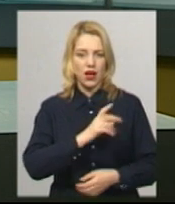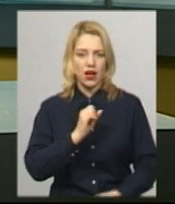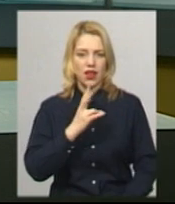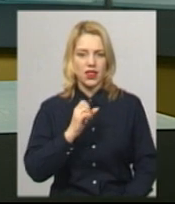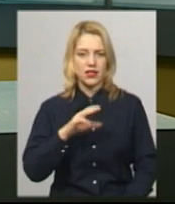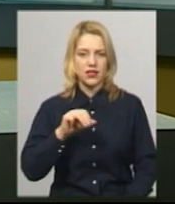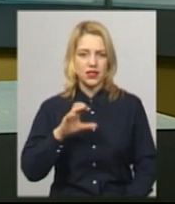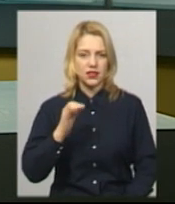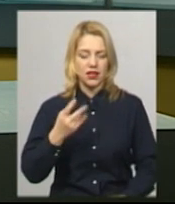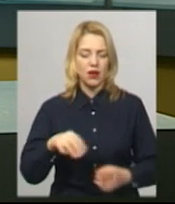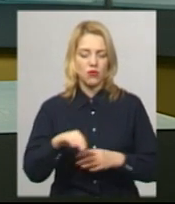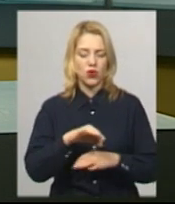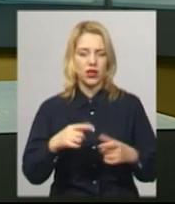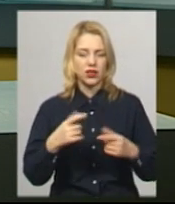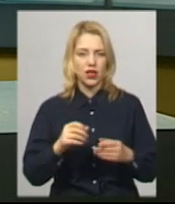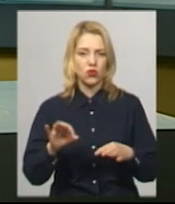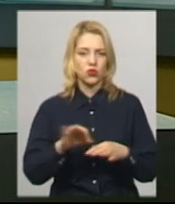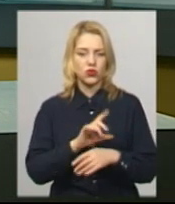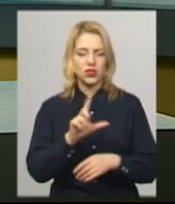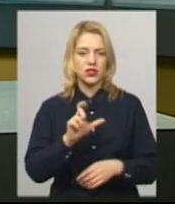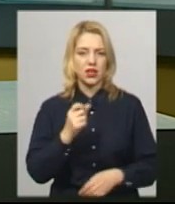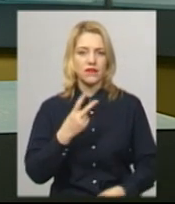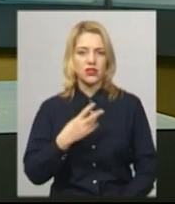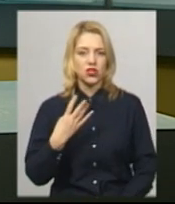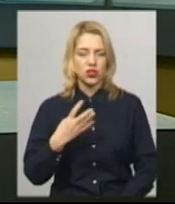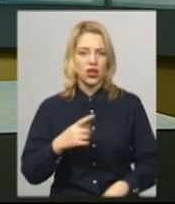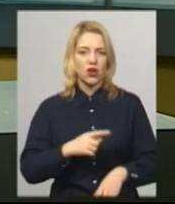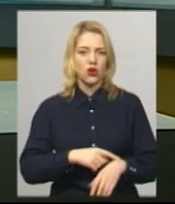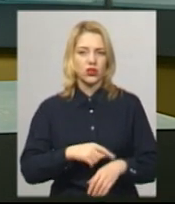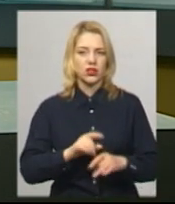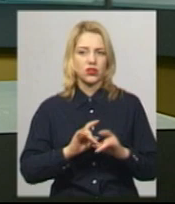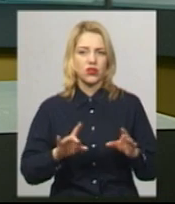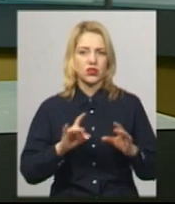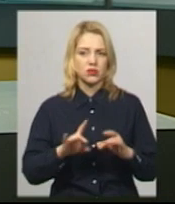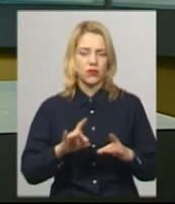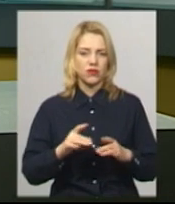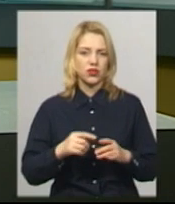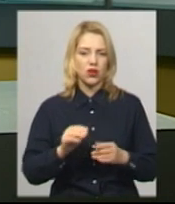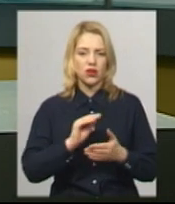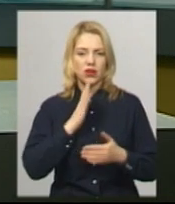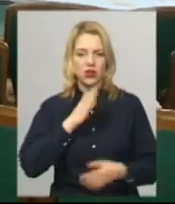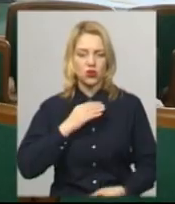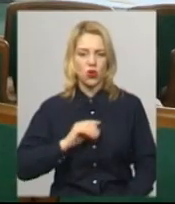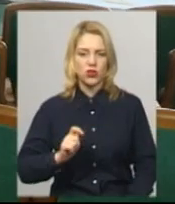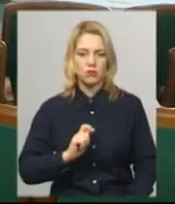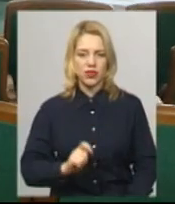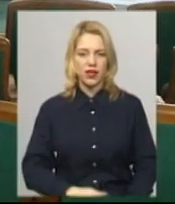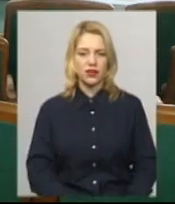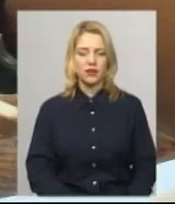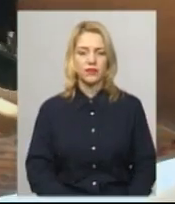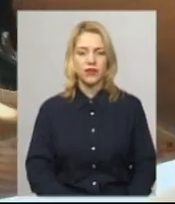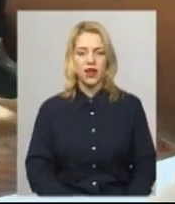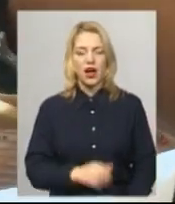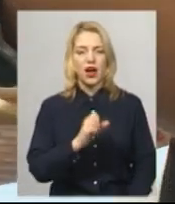Про проєкт, де одружуються за 24 години, розповість кореспондентка Суспільного Світлана Поробок. Артем і